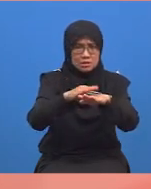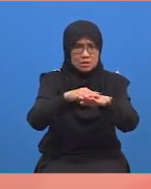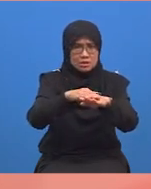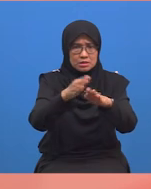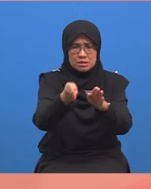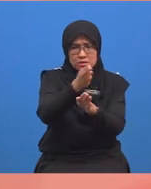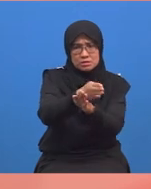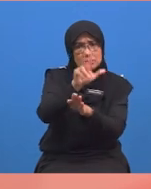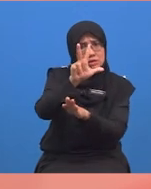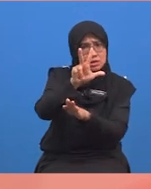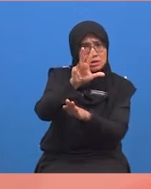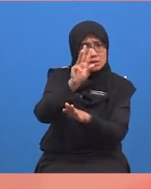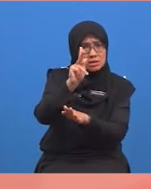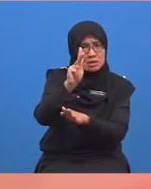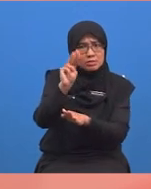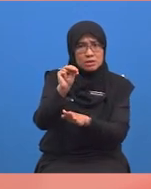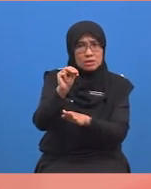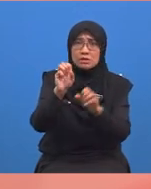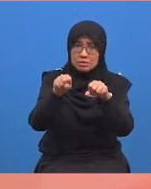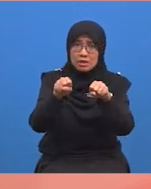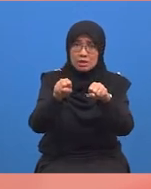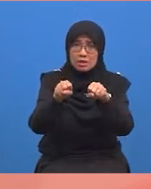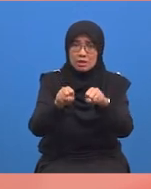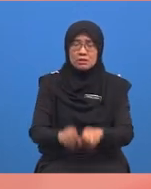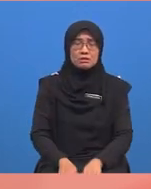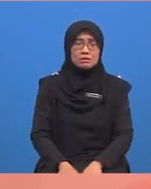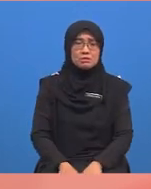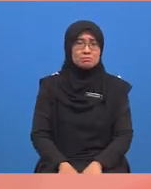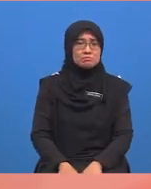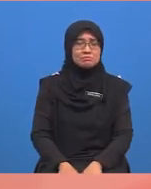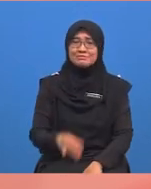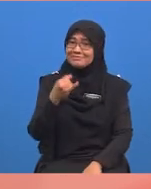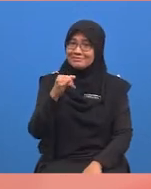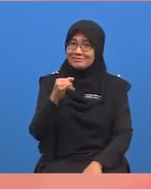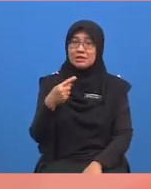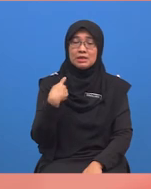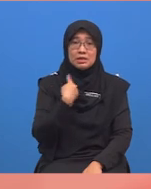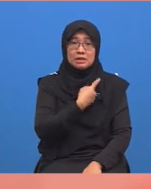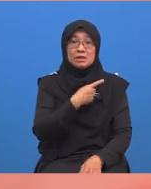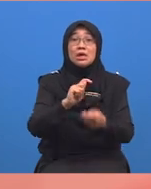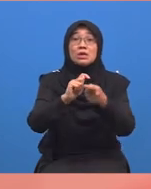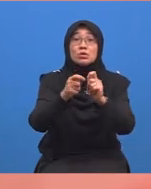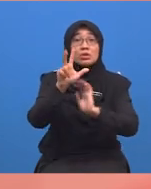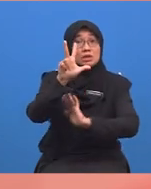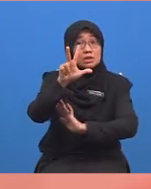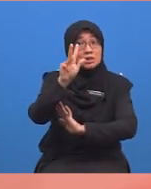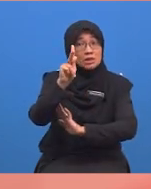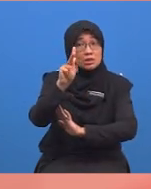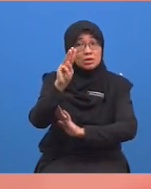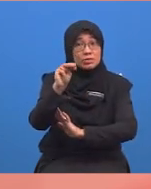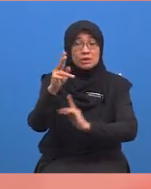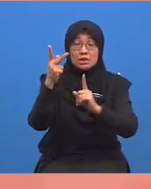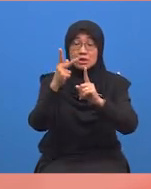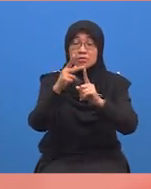kilometer tadi? Ya, kita perlu menukar nilai baki tiga kilometer kepada